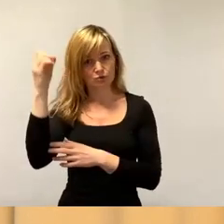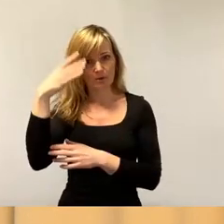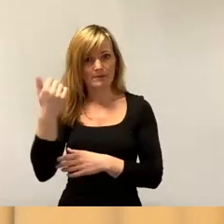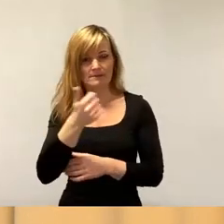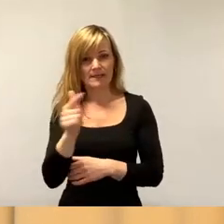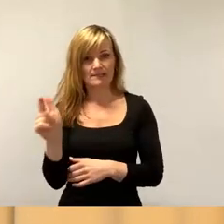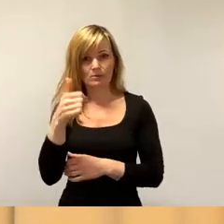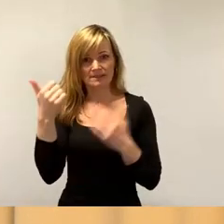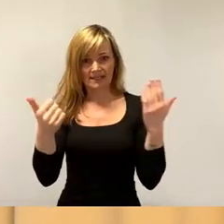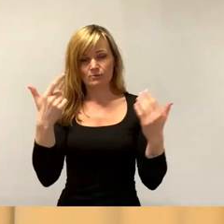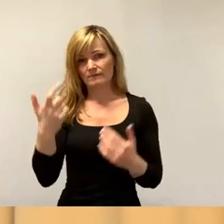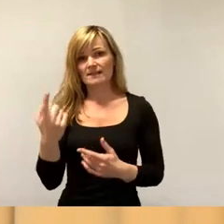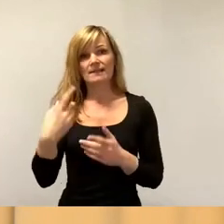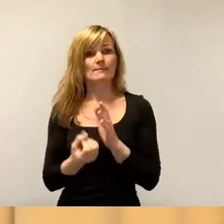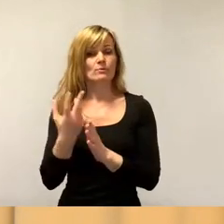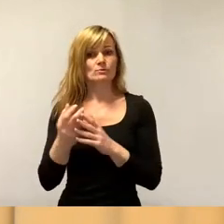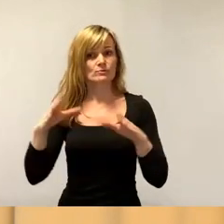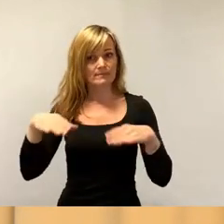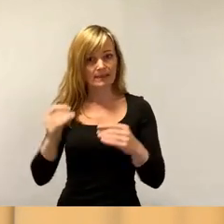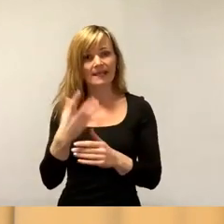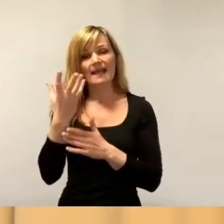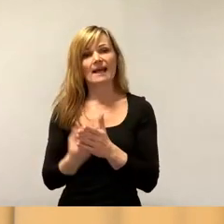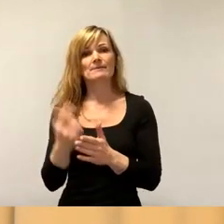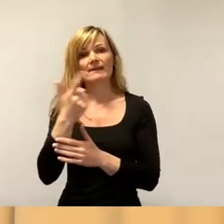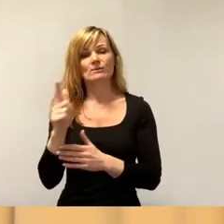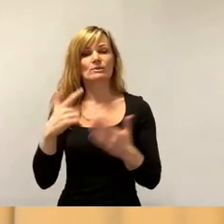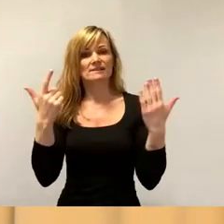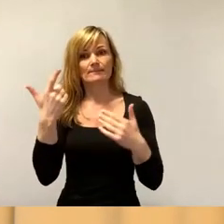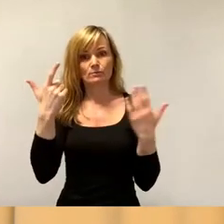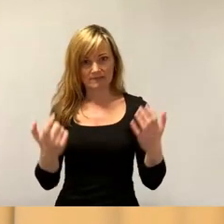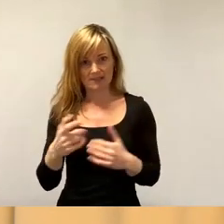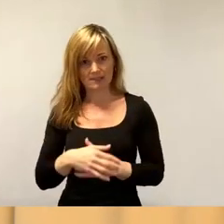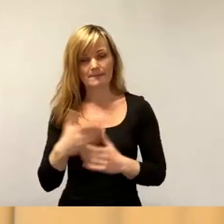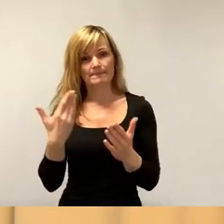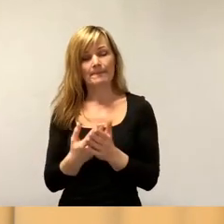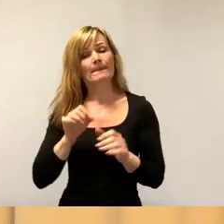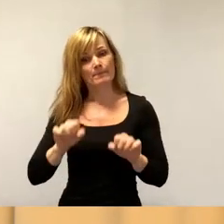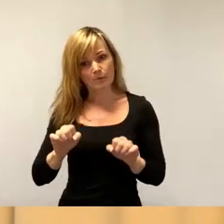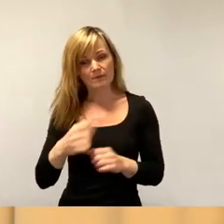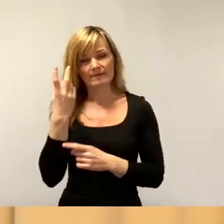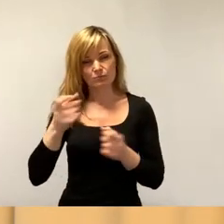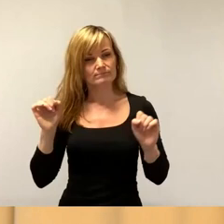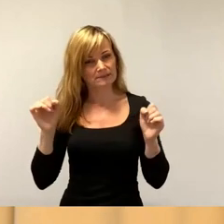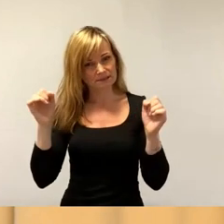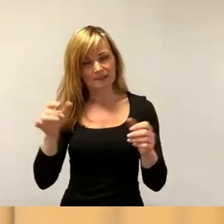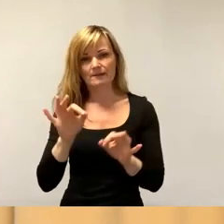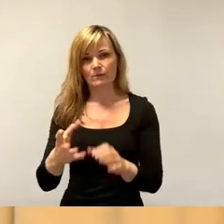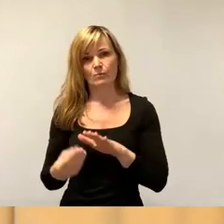Produktionsbeginn im Herbst 27. Wir tun das Mögliche für die Unterstützung.